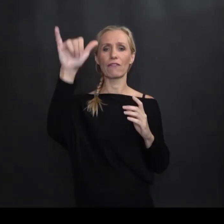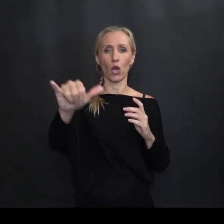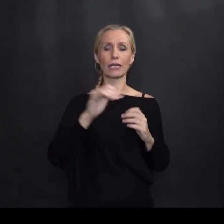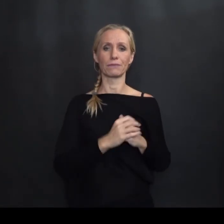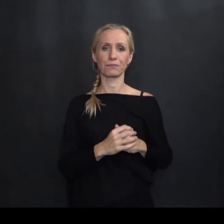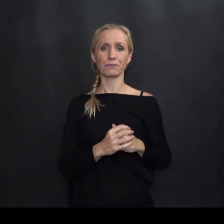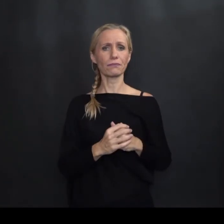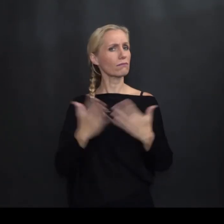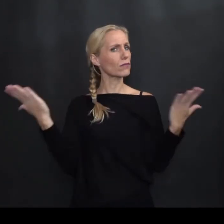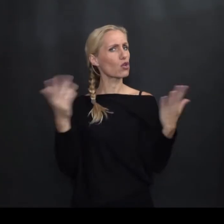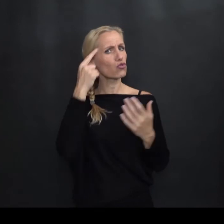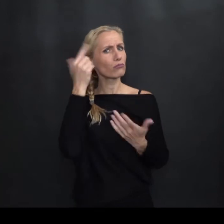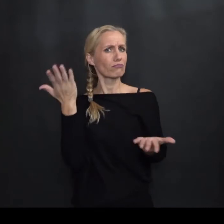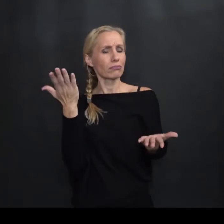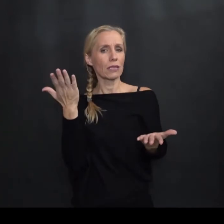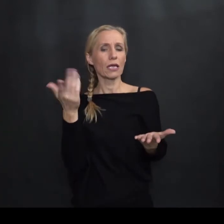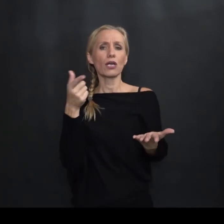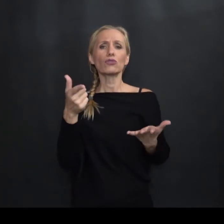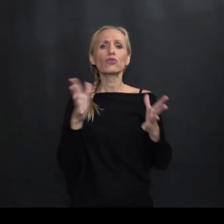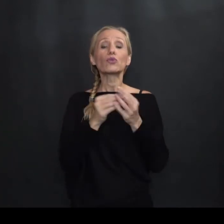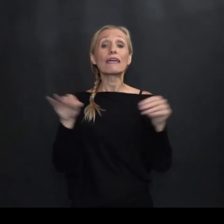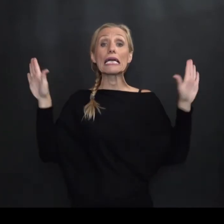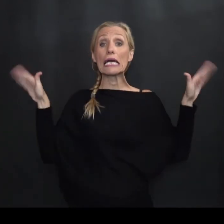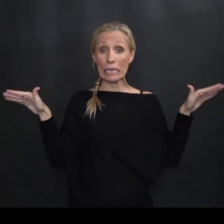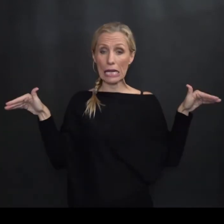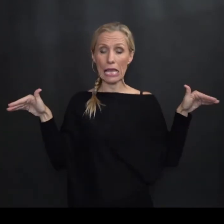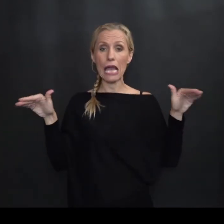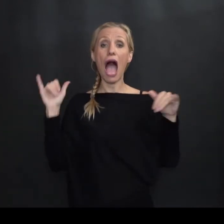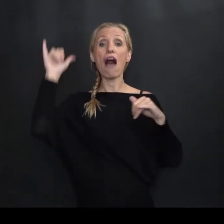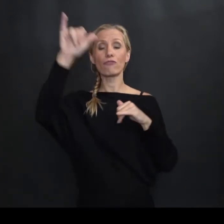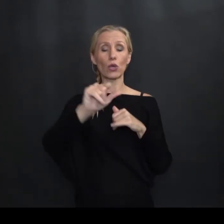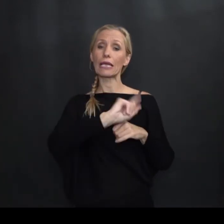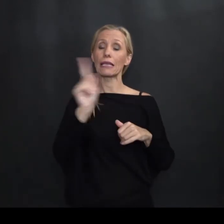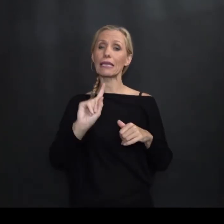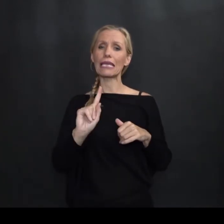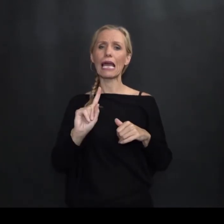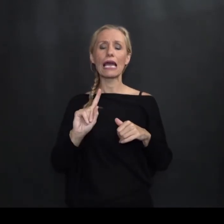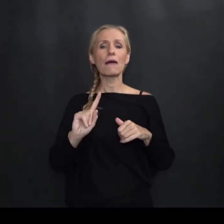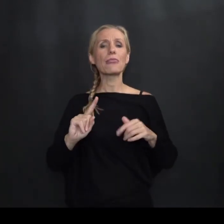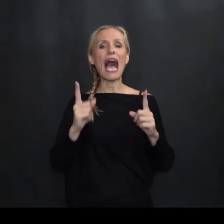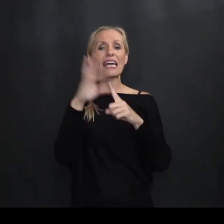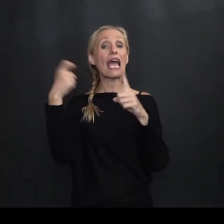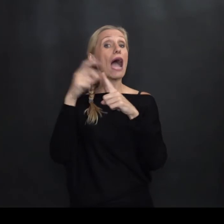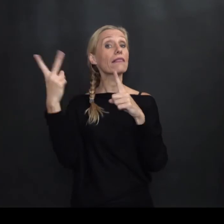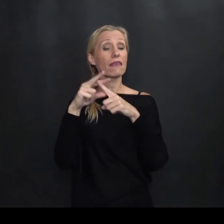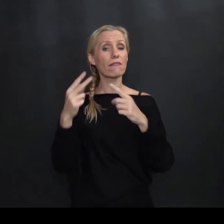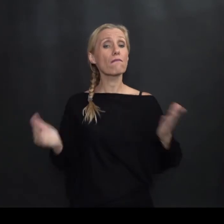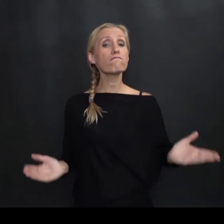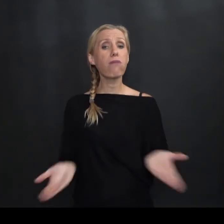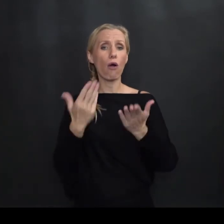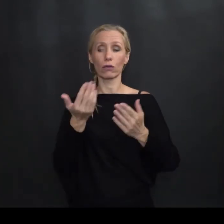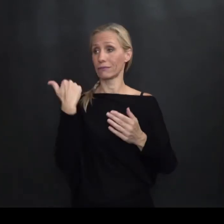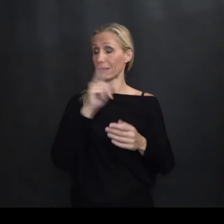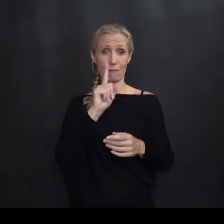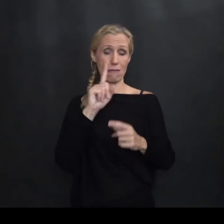aviona Što to znači To su sve klipni avioni Dakle nisu avioni Na reaktivnih pogoni Kada